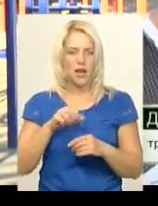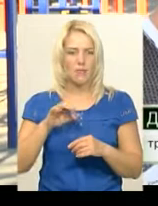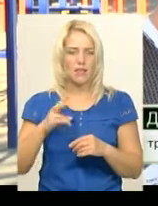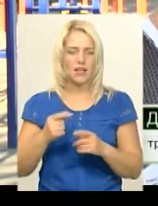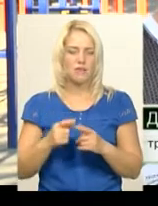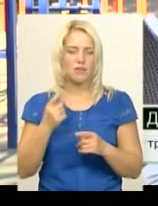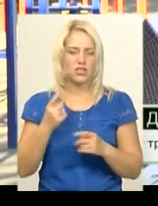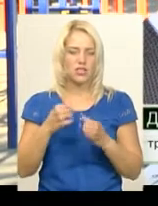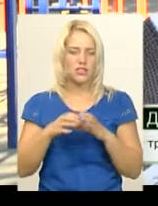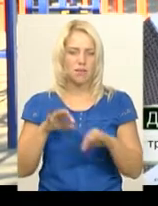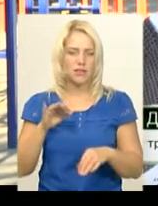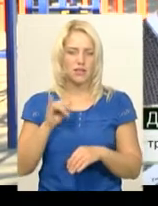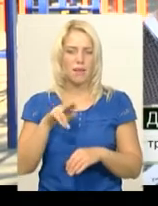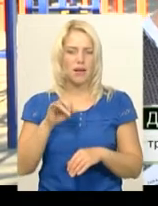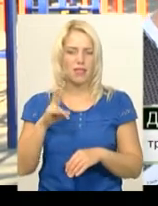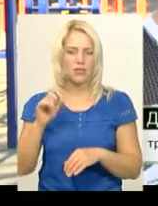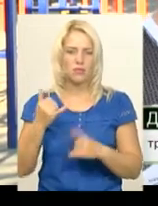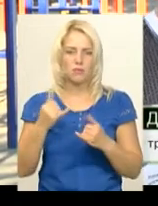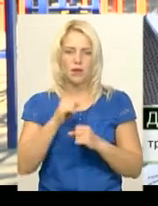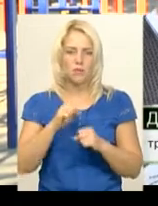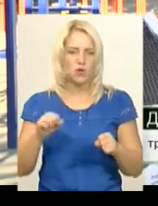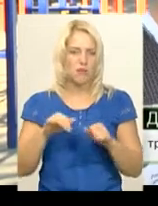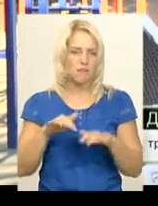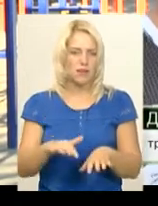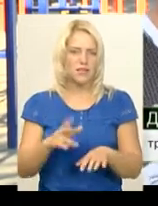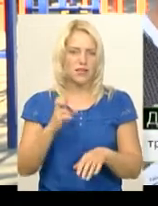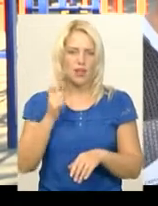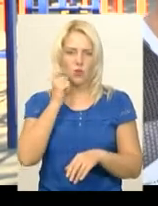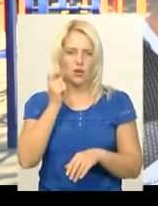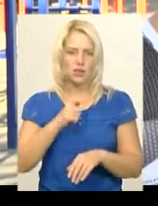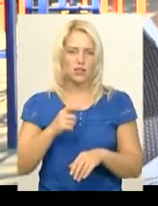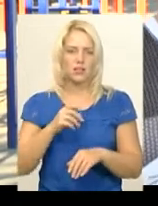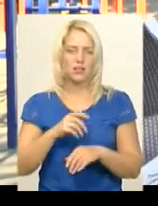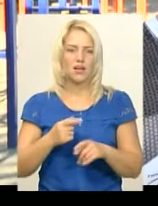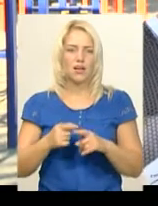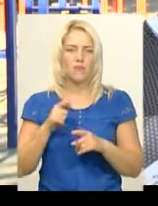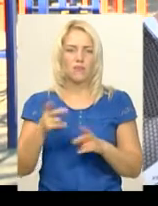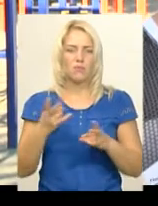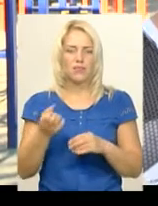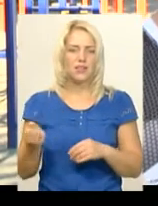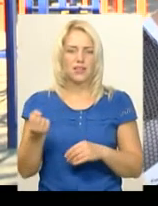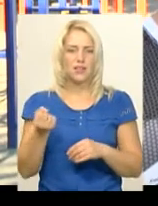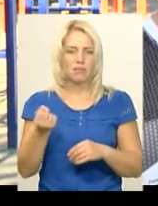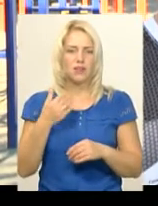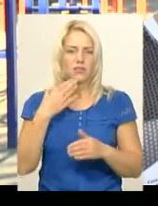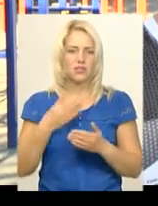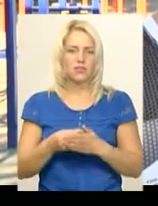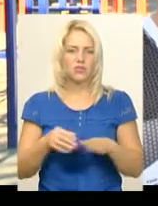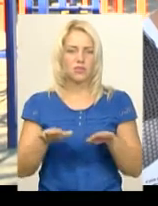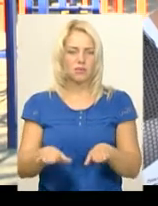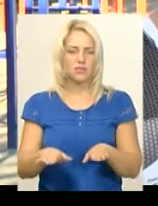«Панкретіону» і тепер їй не можна впасти на Україні навіть на друге місце. Вона вже має тримати свій іміж і свою